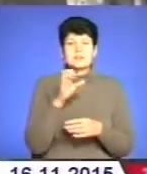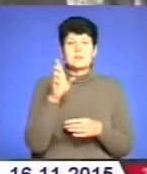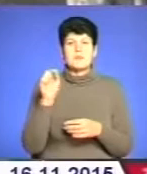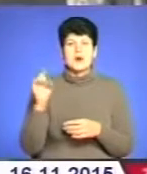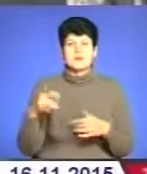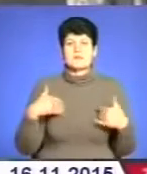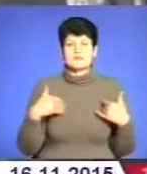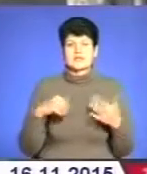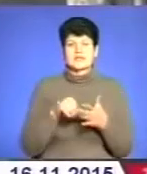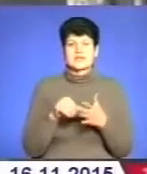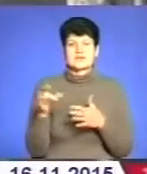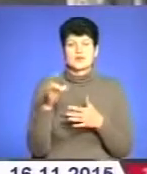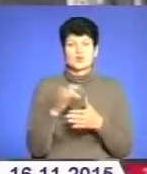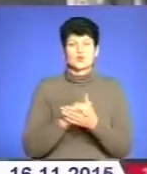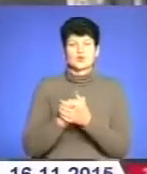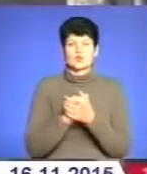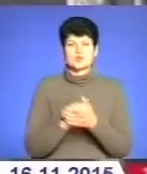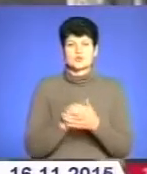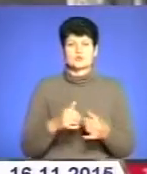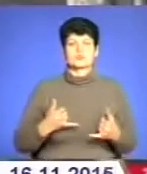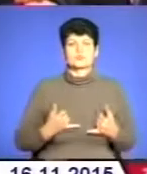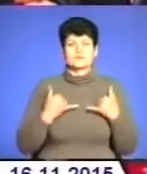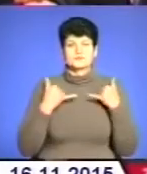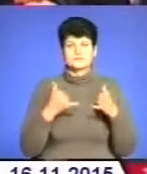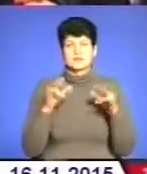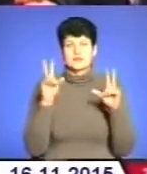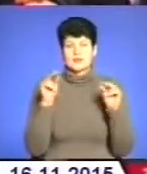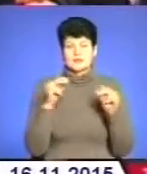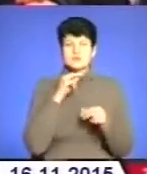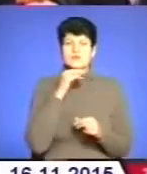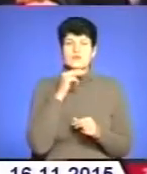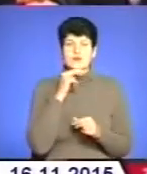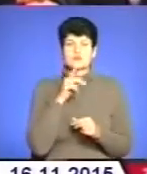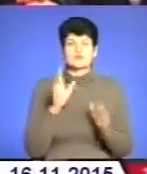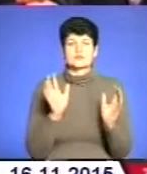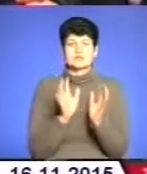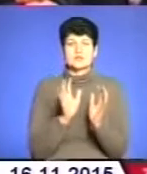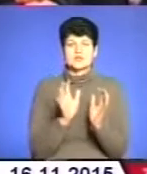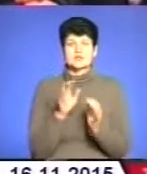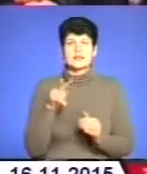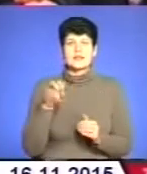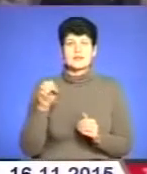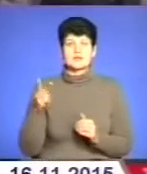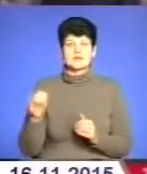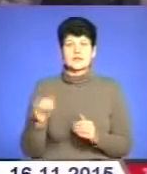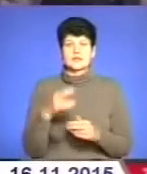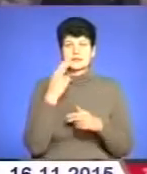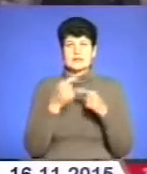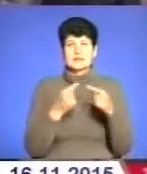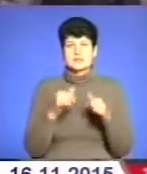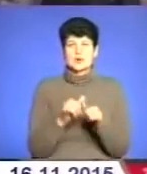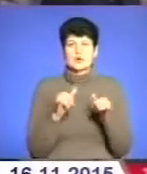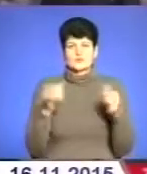привітав членів районного товариства з почесною датою і зауважив, що збереження лемківських традицій, розвиток